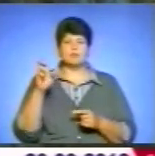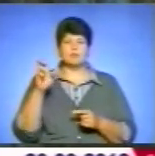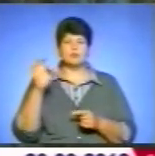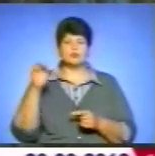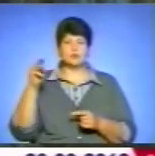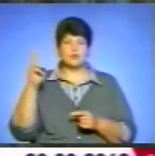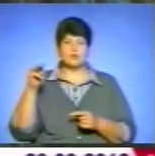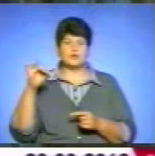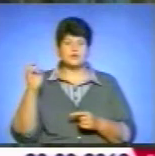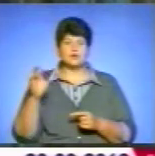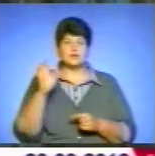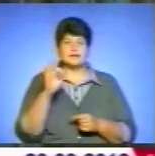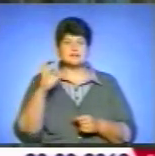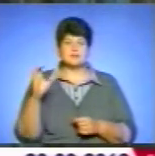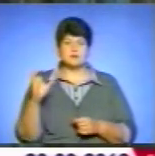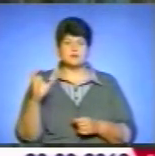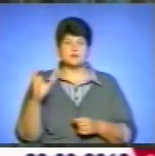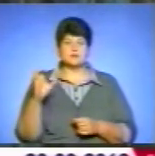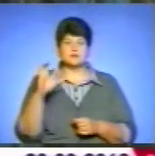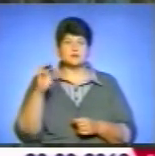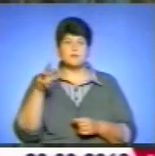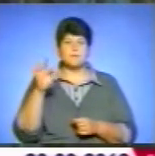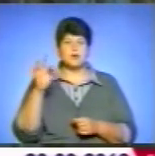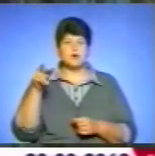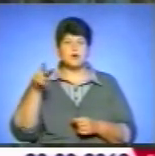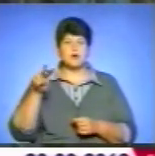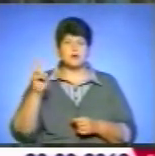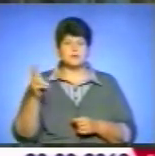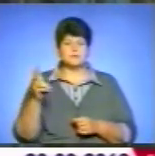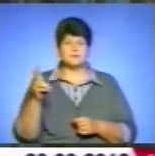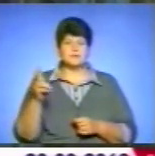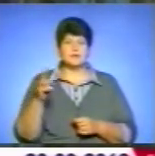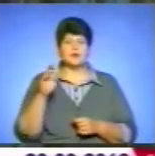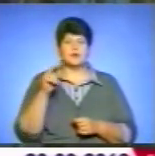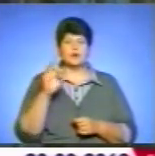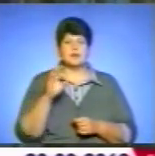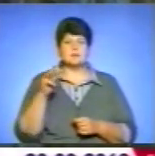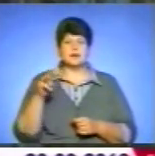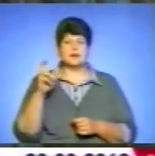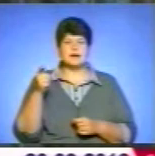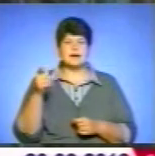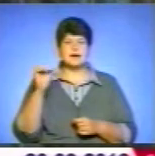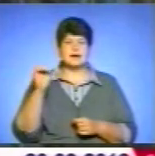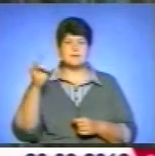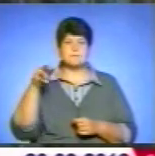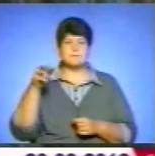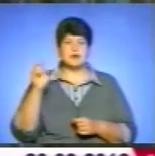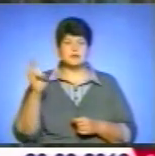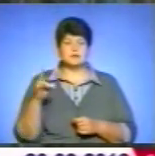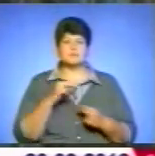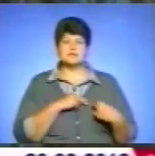Олег Степанович Смоляк, Олег Михайлович Герман, а також працівники